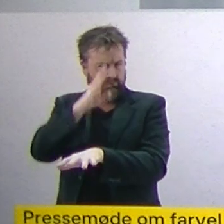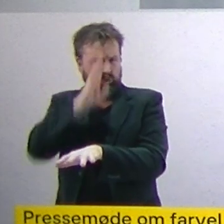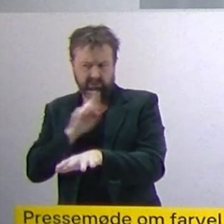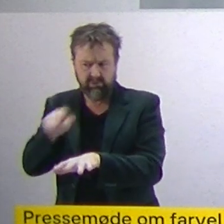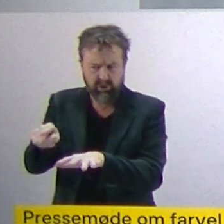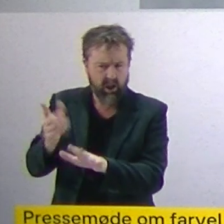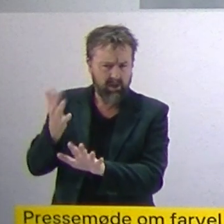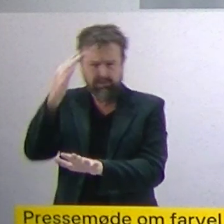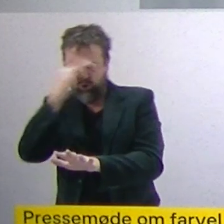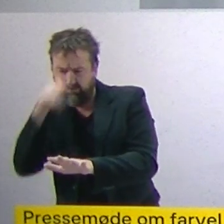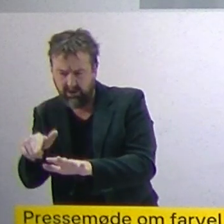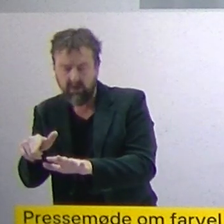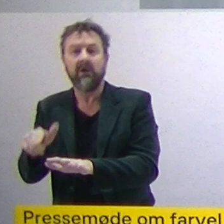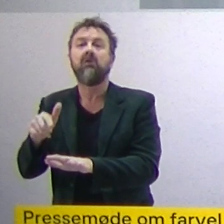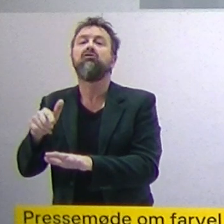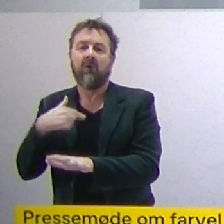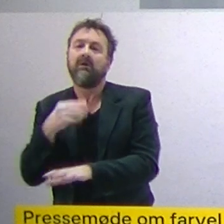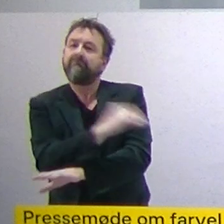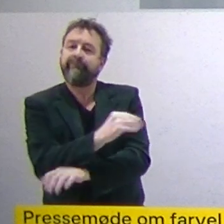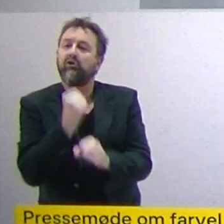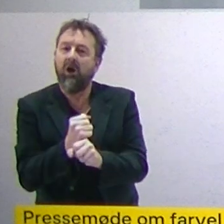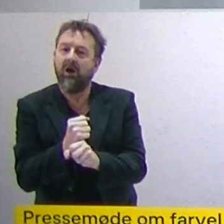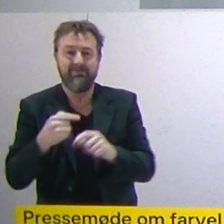Men lige nu, der ser det rigtig fredeligt ud.